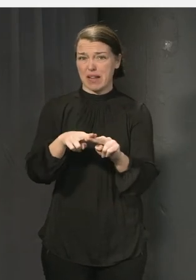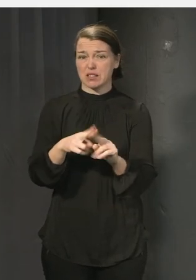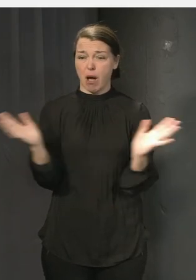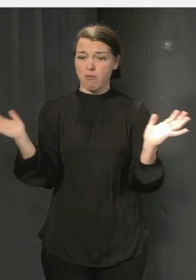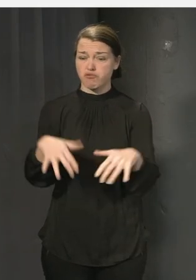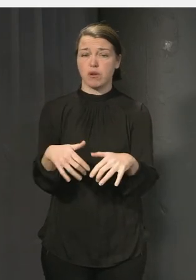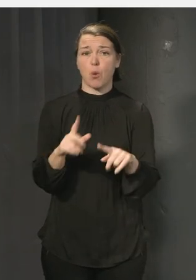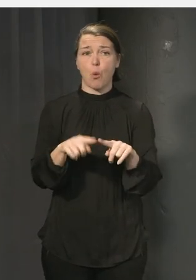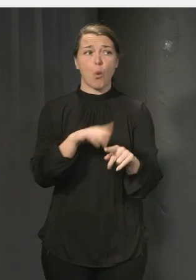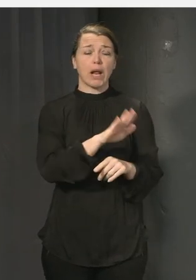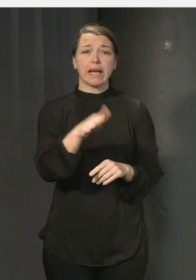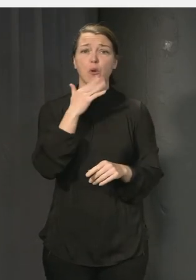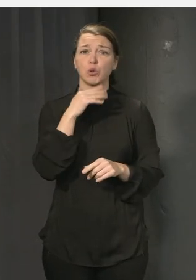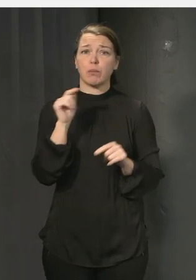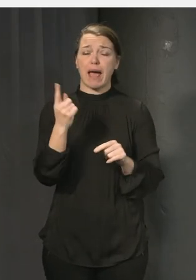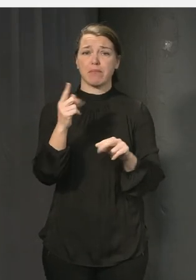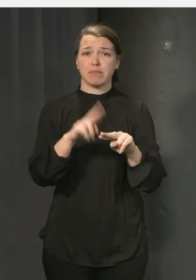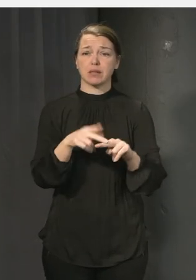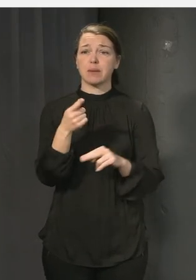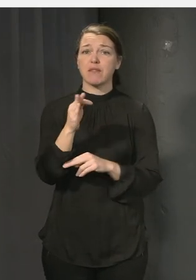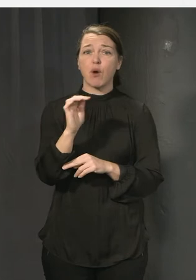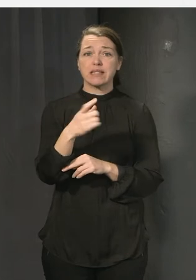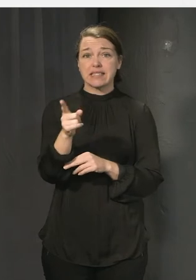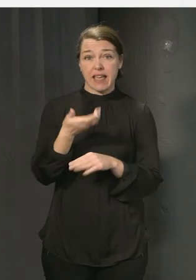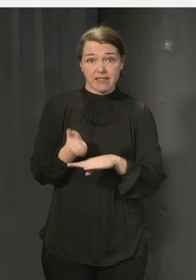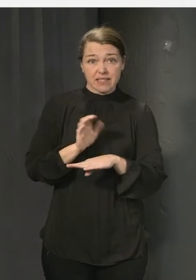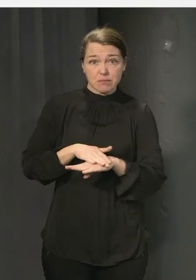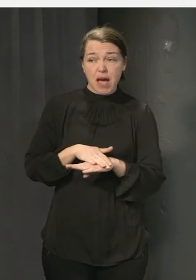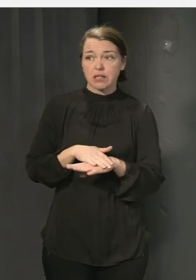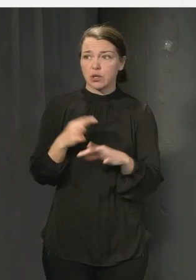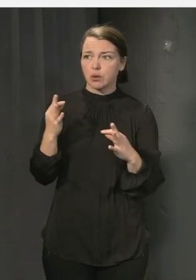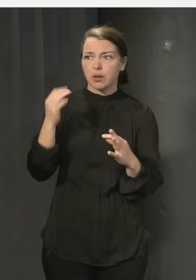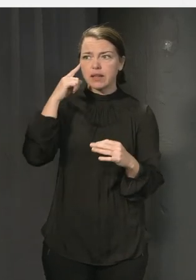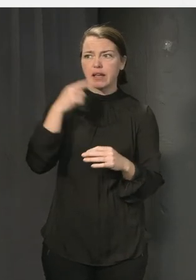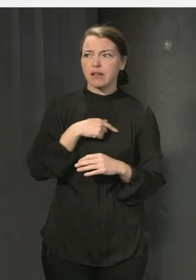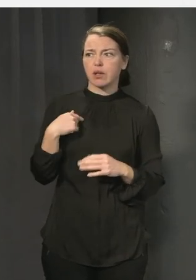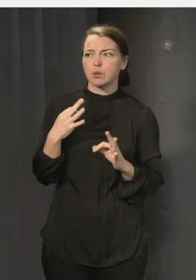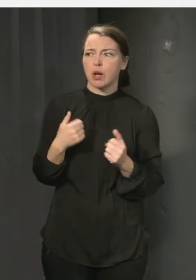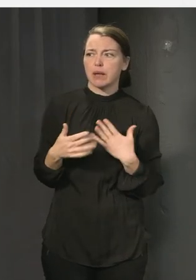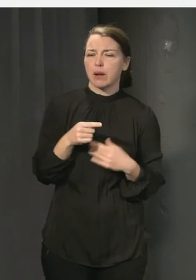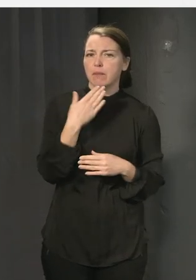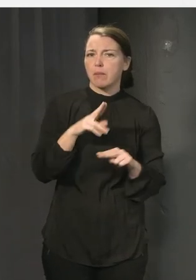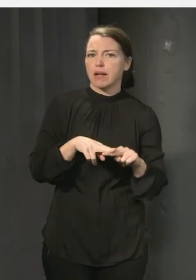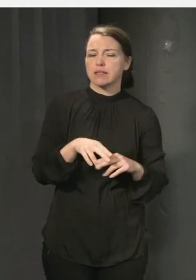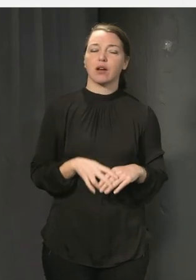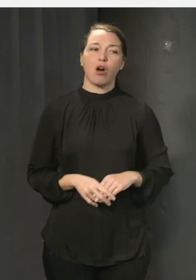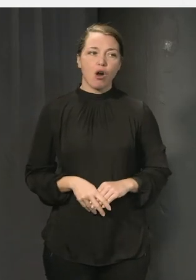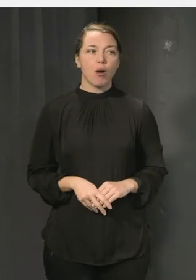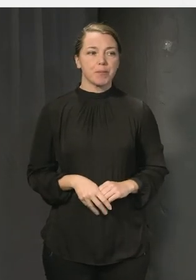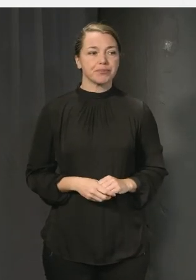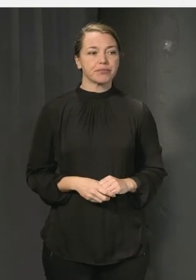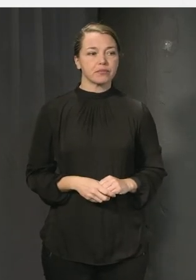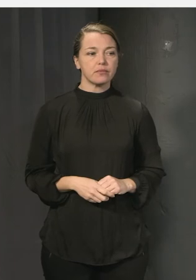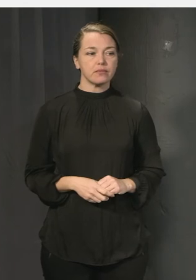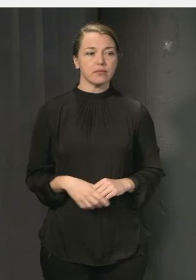Det är ju sånt som ni är lite experter på på främst. Ja, och jag tänker att det egentligen är, alltså det vi verkar